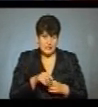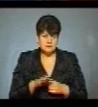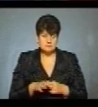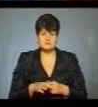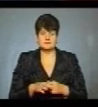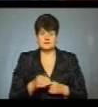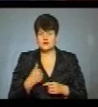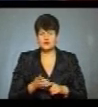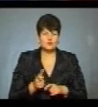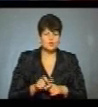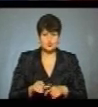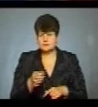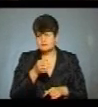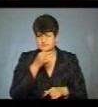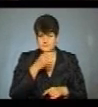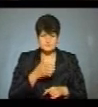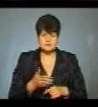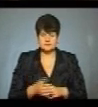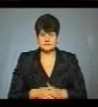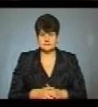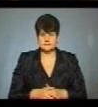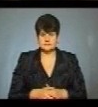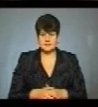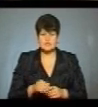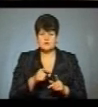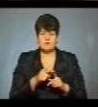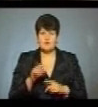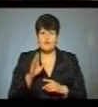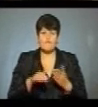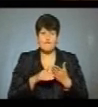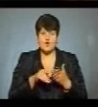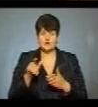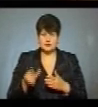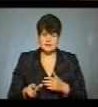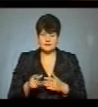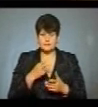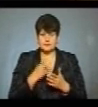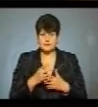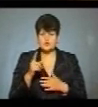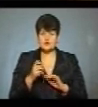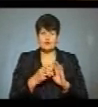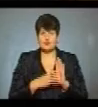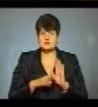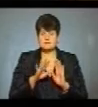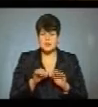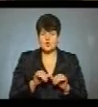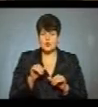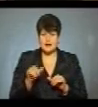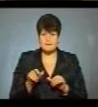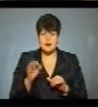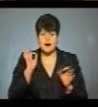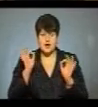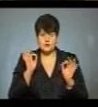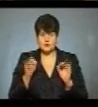мені дуже сильно подобається». За словами волонтерки Оксани Ратошняк, презентують 185 окремих аудіодоріжок.